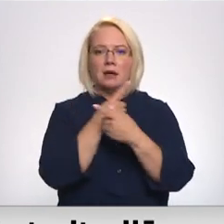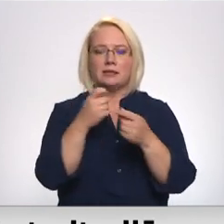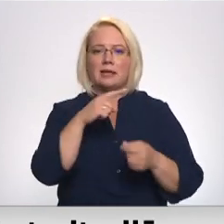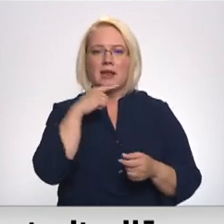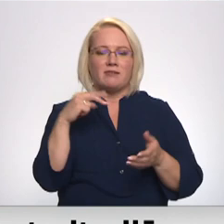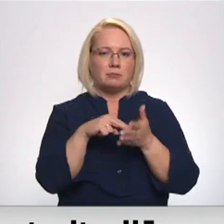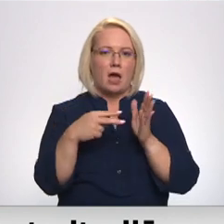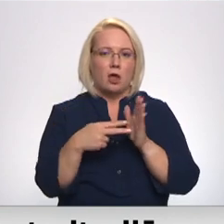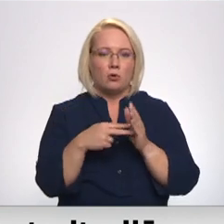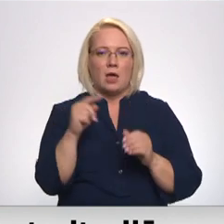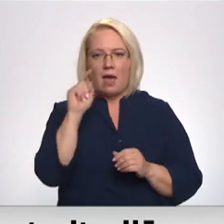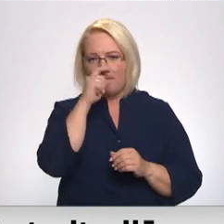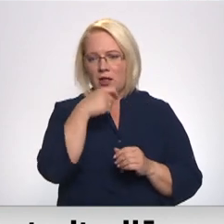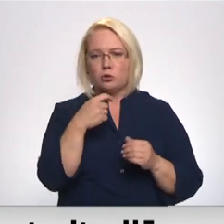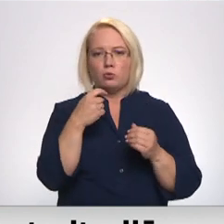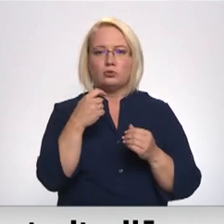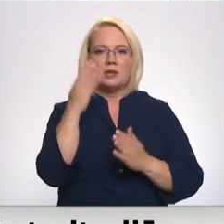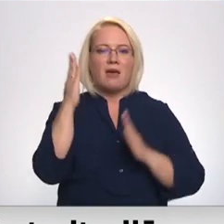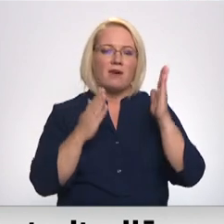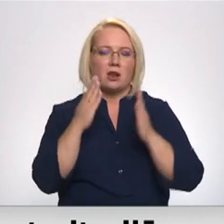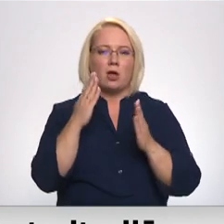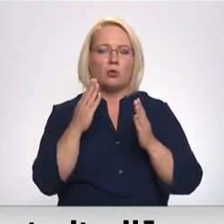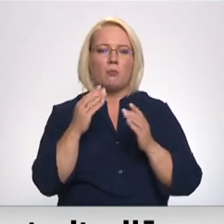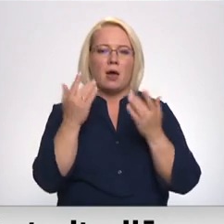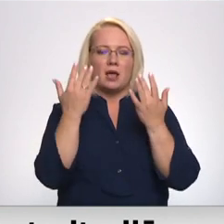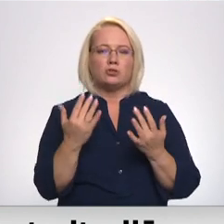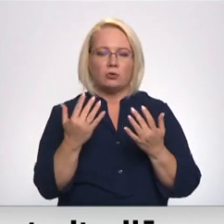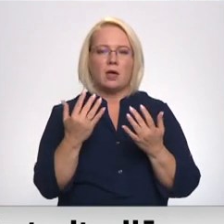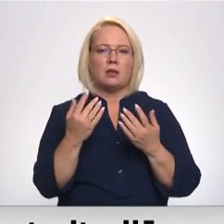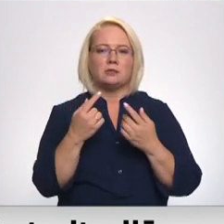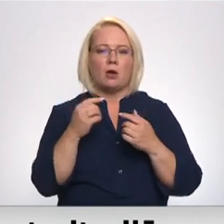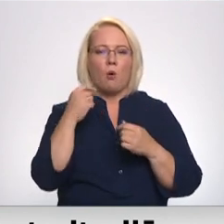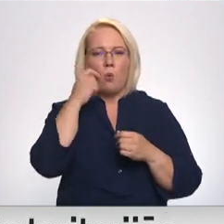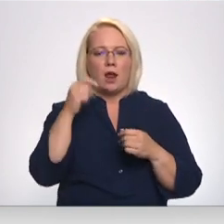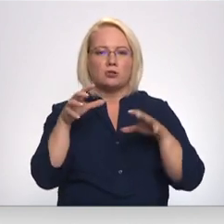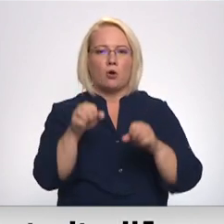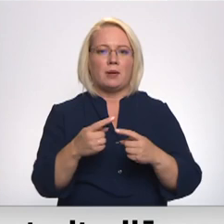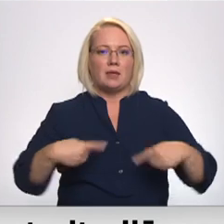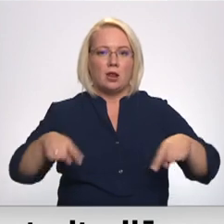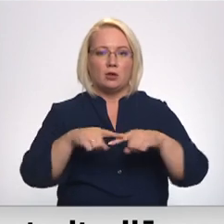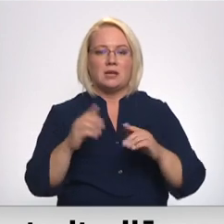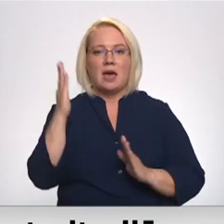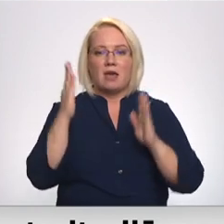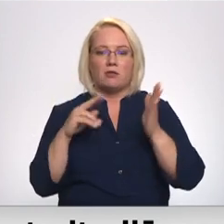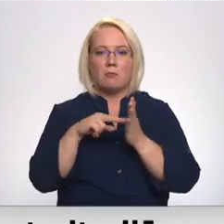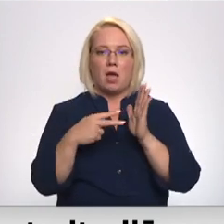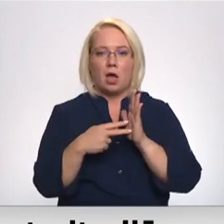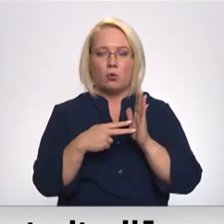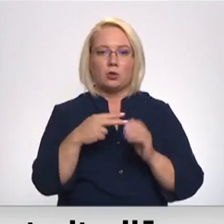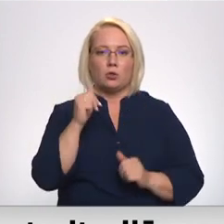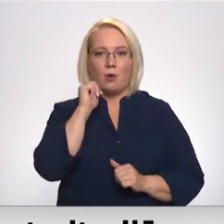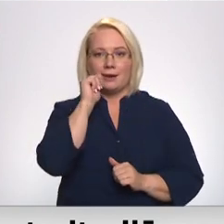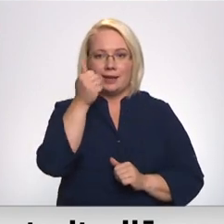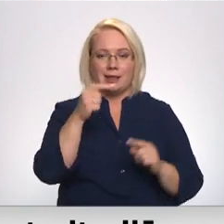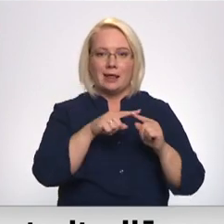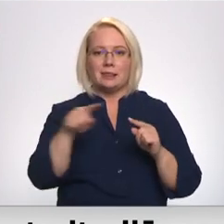plānoto viltus referendumu rezultātus okupētajās teritorijās Ukrainā. Referendumi plānoti jau no 23. tātad rīt līdz